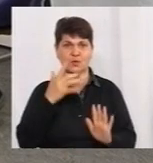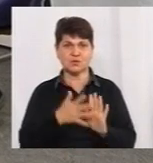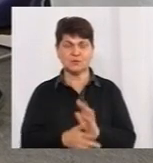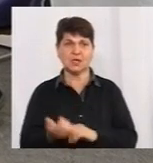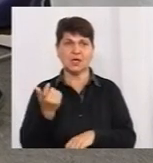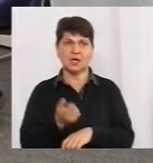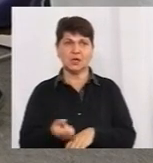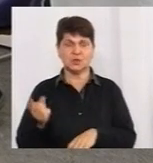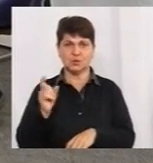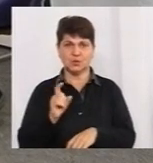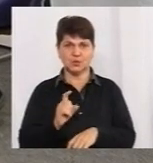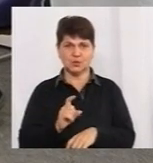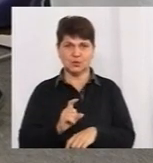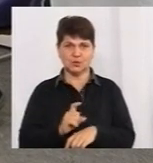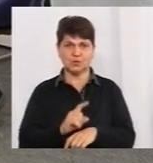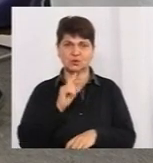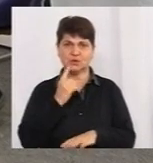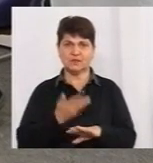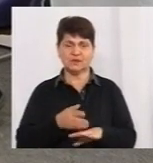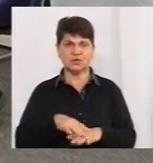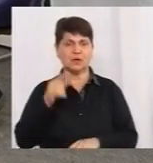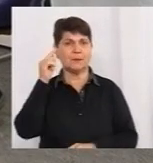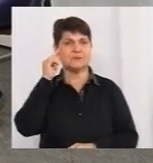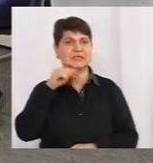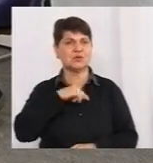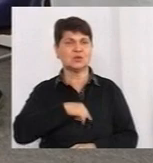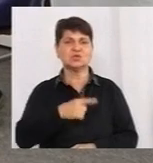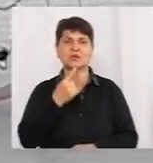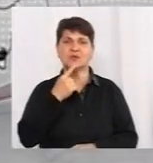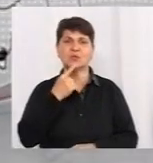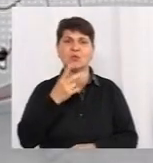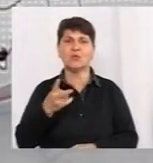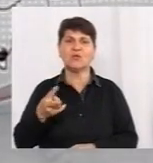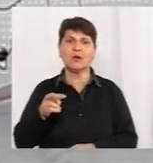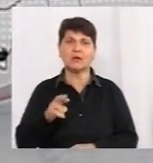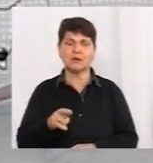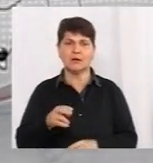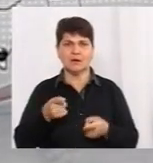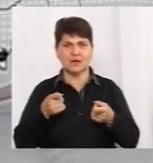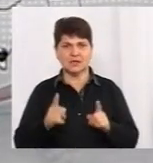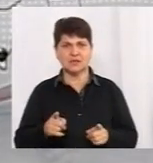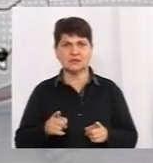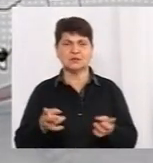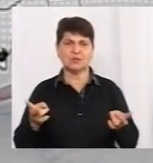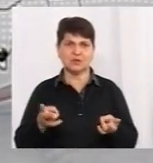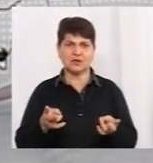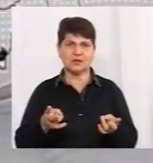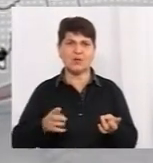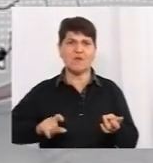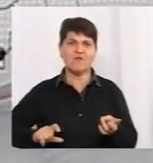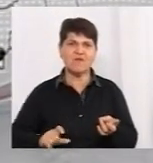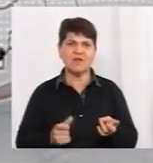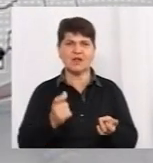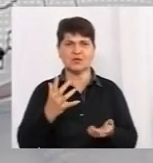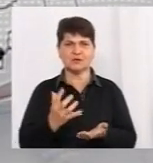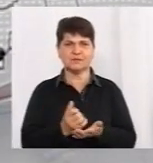дуже важке психологічне випробування. Тому дійсно з нього потрібно виходити. Тому що,